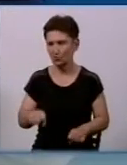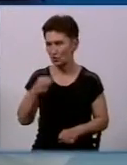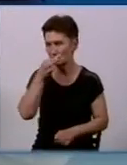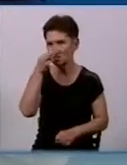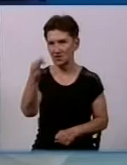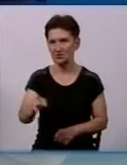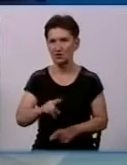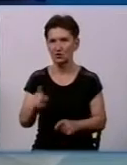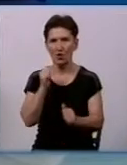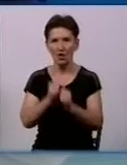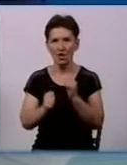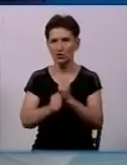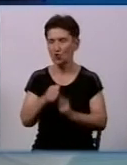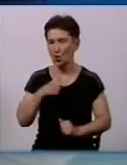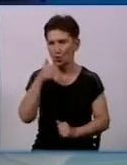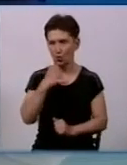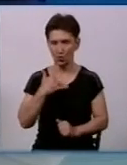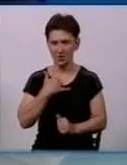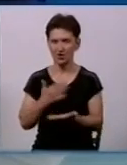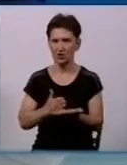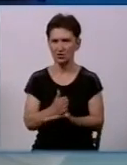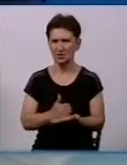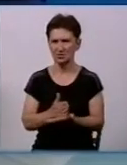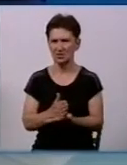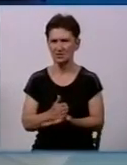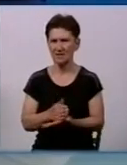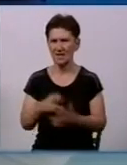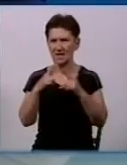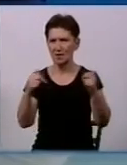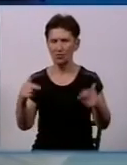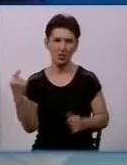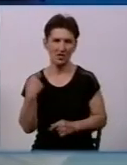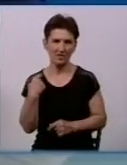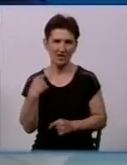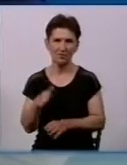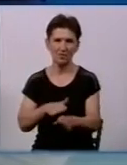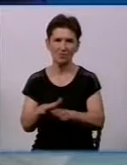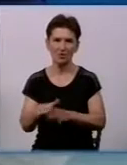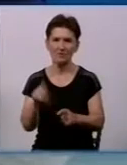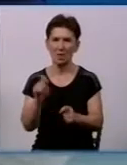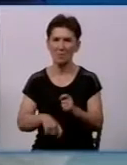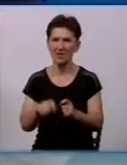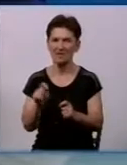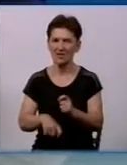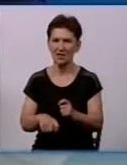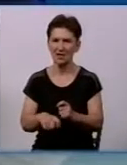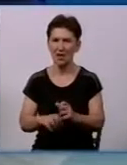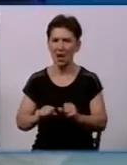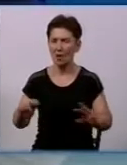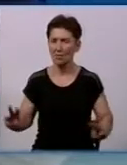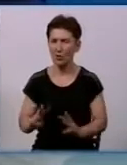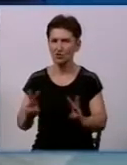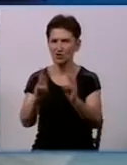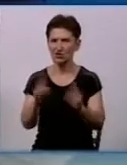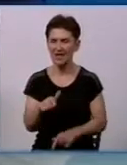щороку нашою службою спільно з ОКВП Дніпрокіровоград проводяться перевірки стану пожежних гідрантів. Для